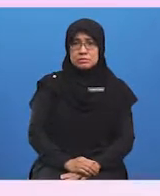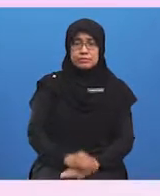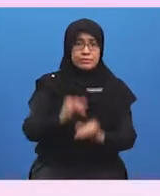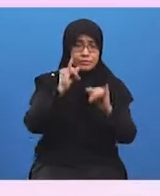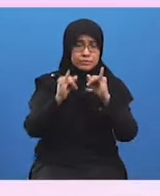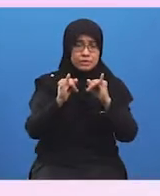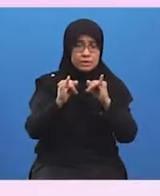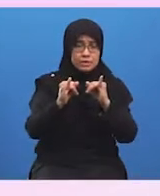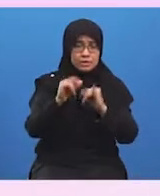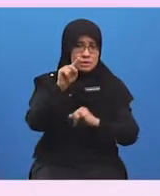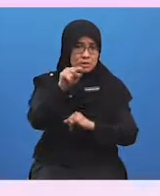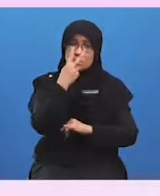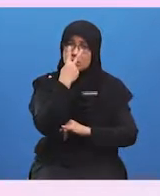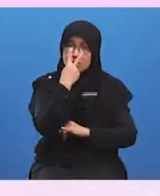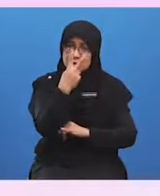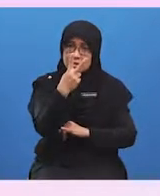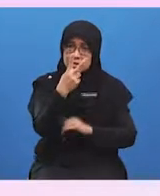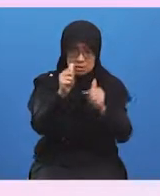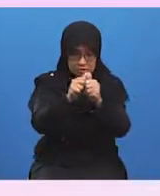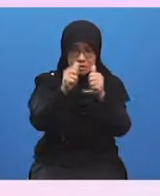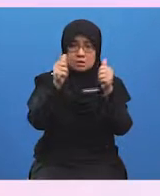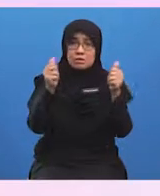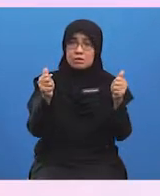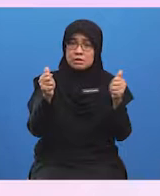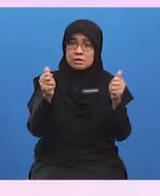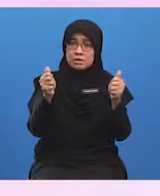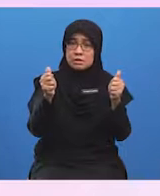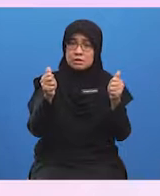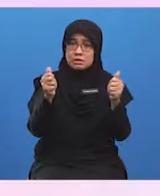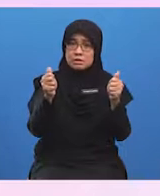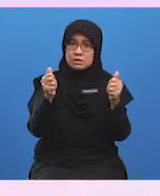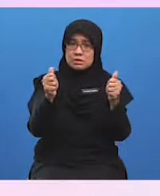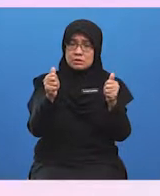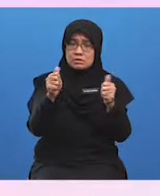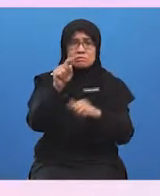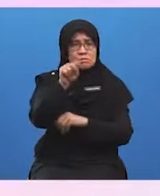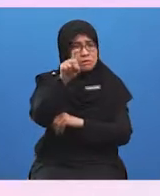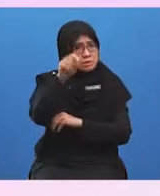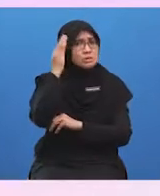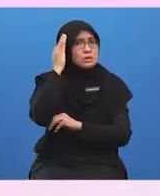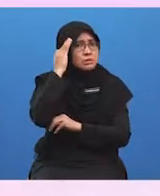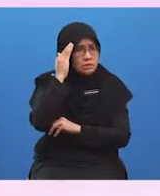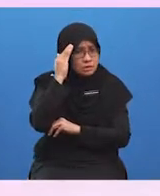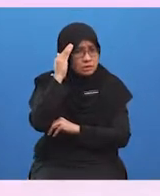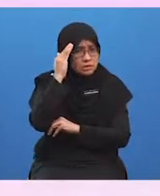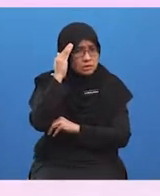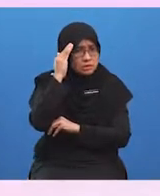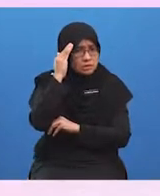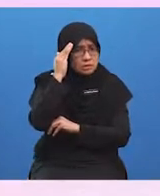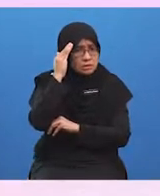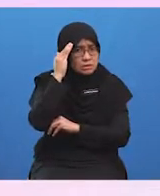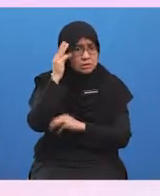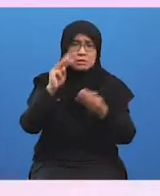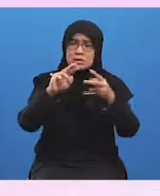Jika pelajar perhatikan daripada keratan akhbar tersebut, pelajar sudah tentu dapat mengenal pasti